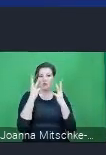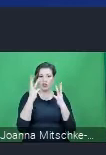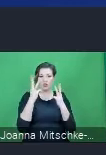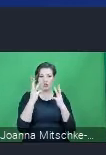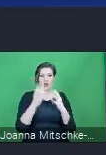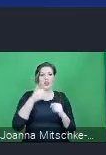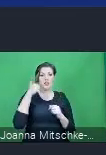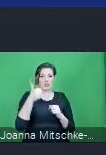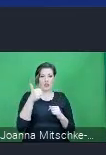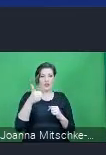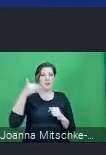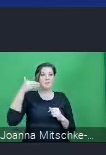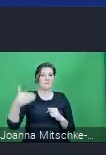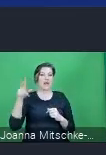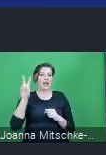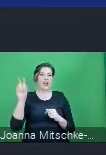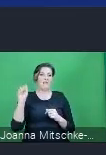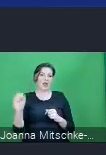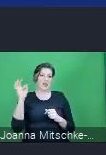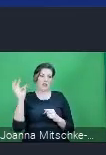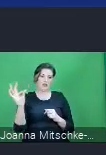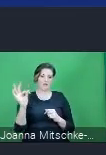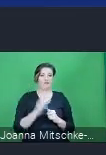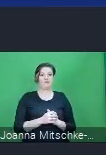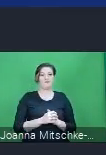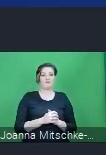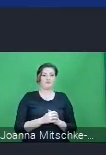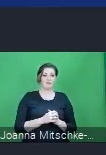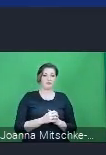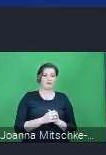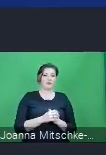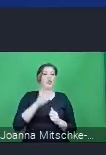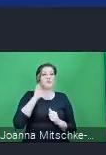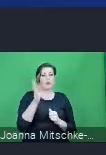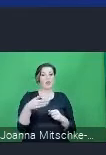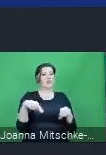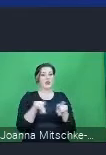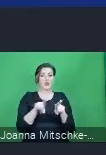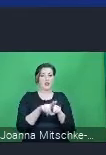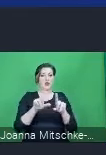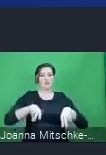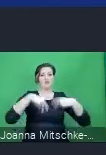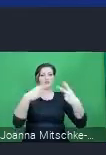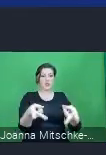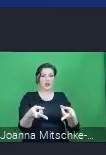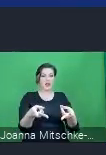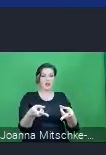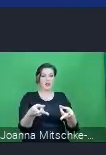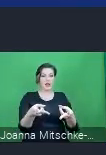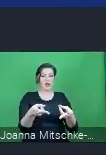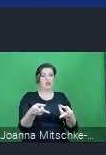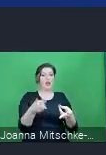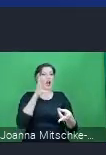megawata. I tak jak wspominałam, to przede wszystkim będzie także udostępnianie organom administracji zarówno